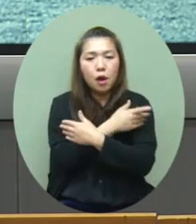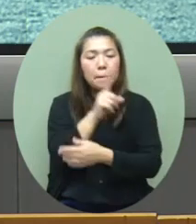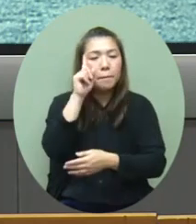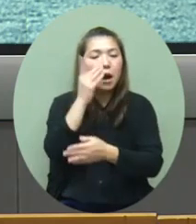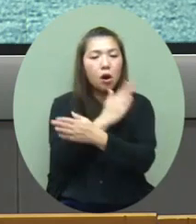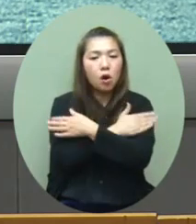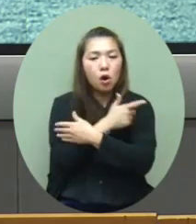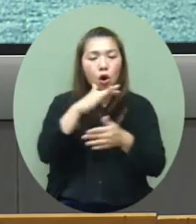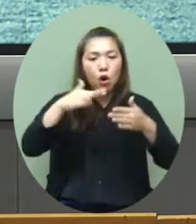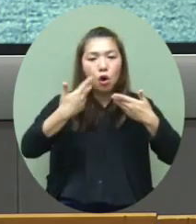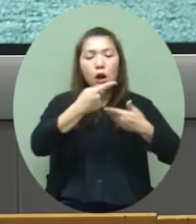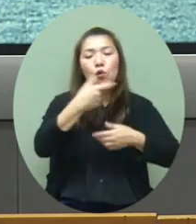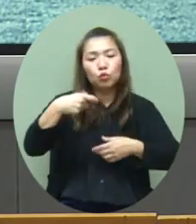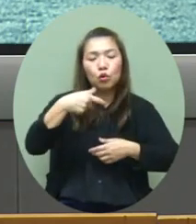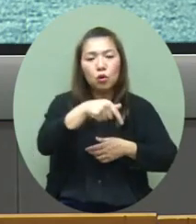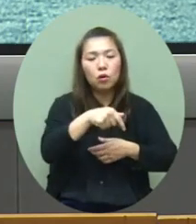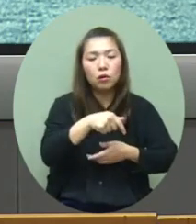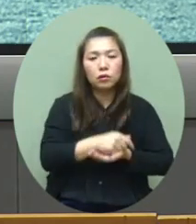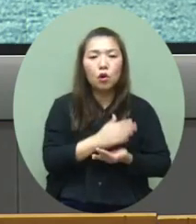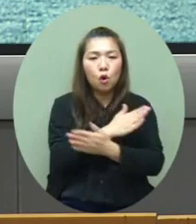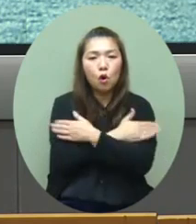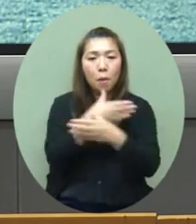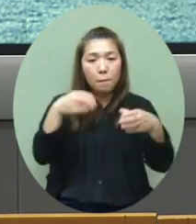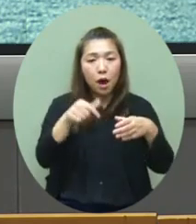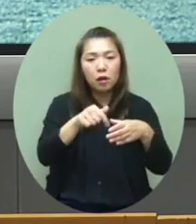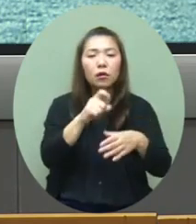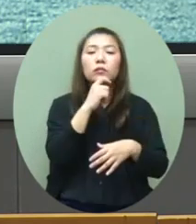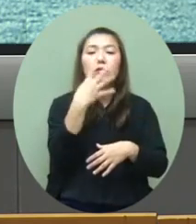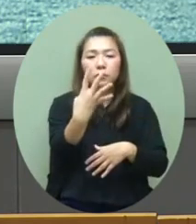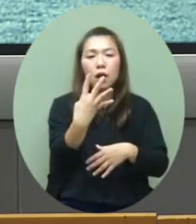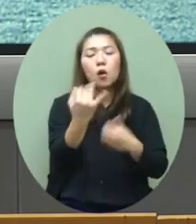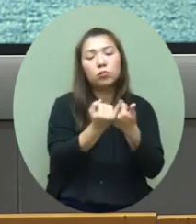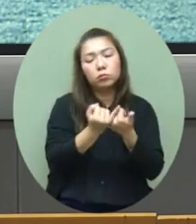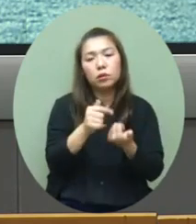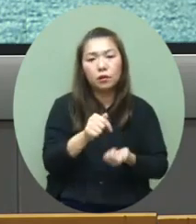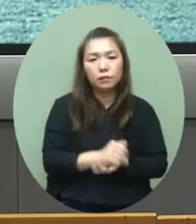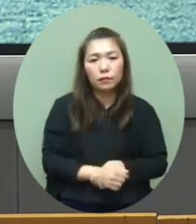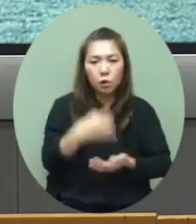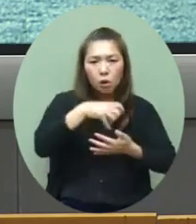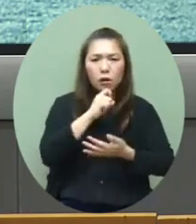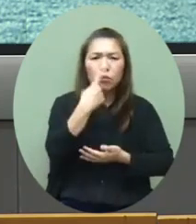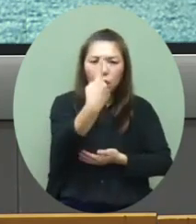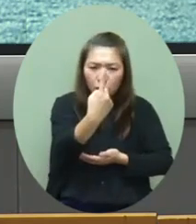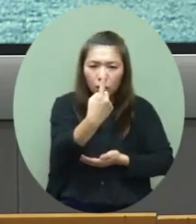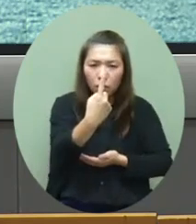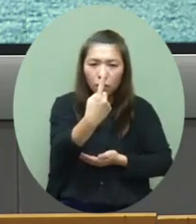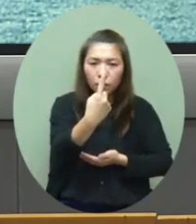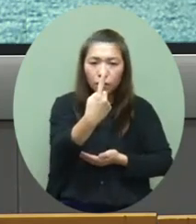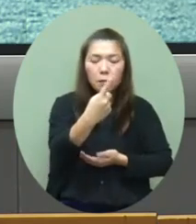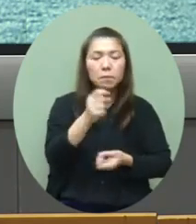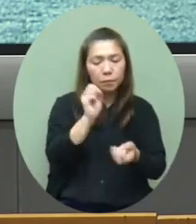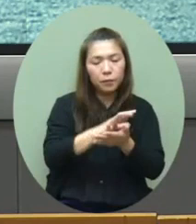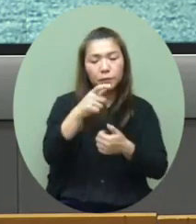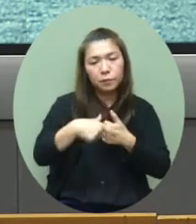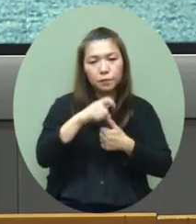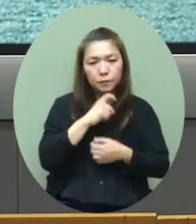外的诺勤学校在元朗外班其实只有四个学生其中一位是确